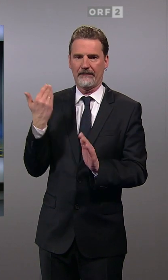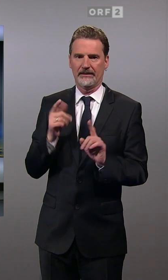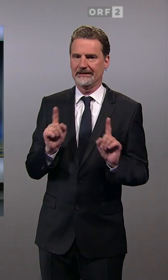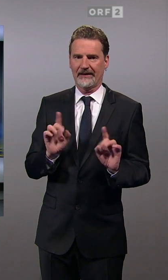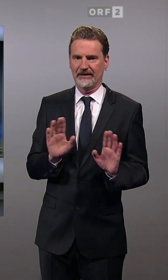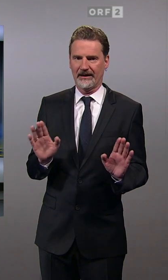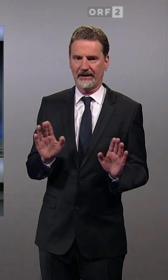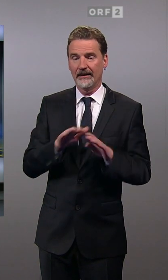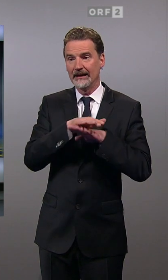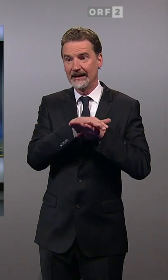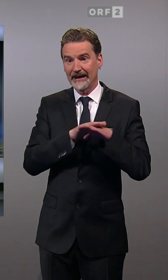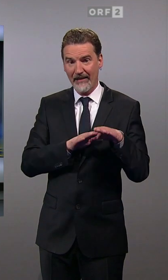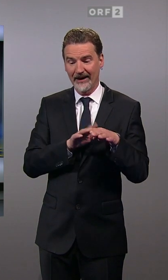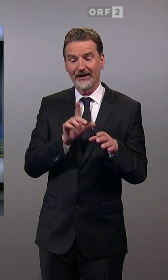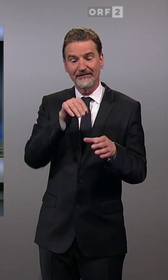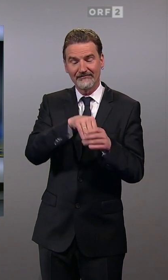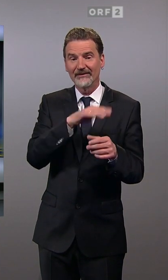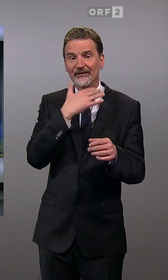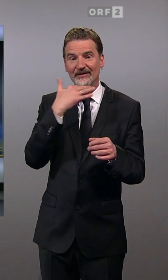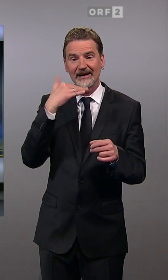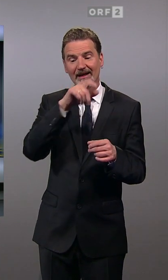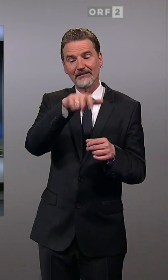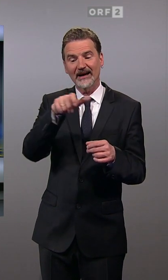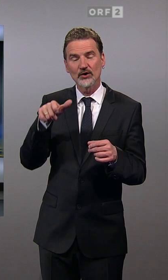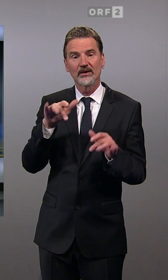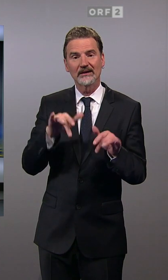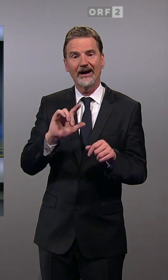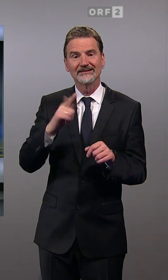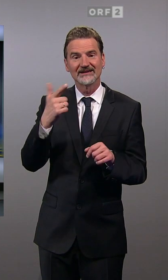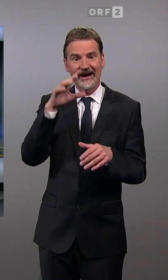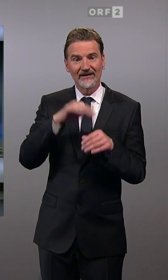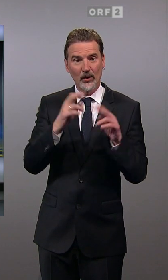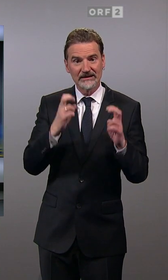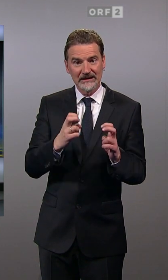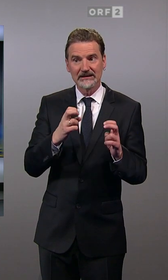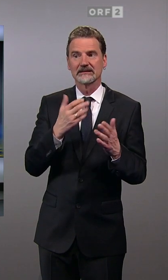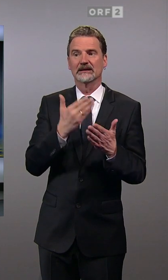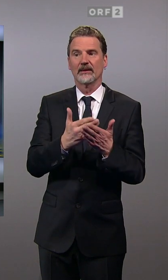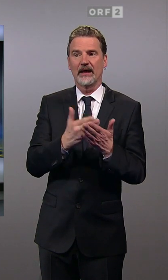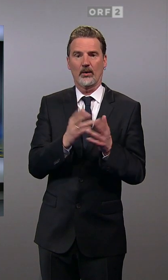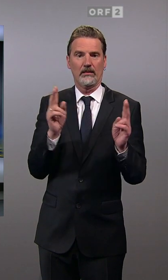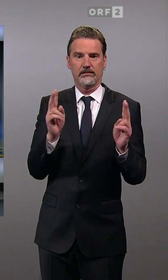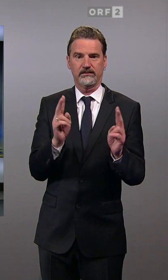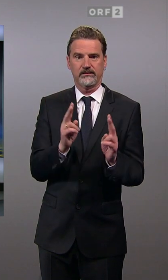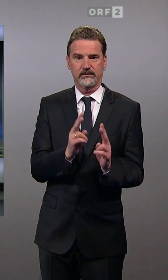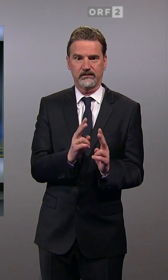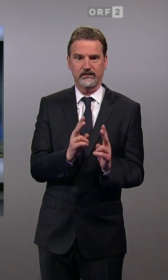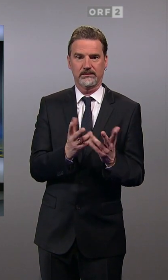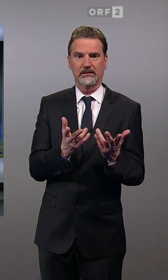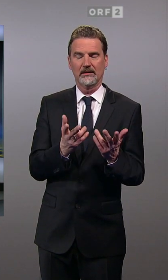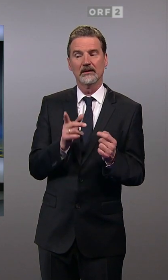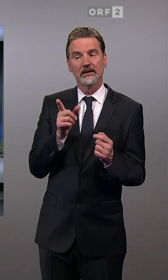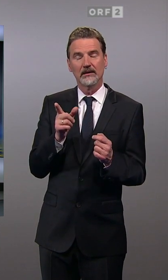Gemeinden mit vielen solchen Zweitwohnsitz-Wählerinnen und Wählern haben daher einen großen Teil ihrer